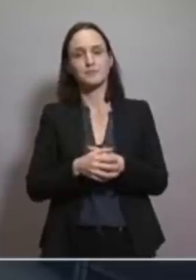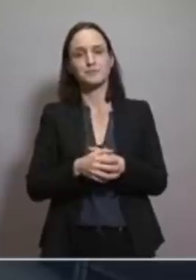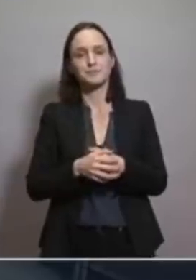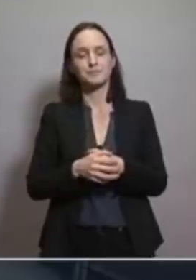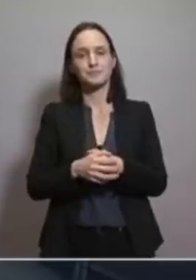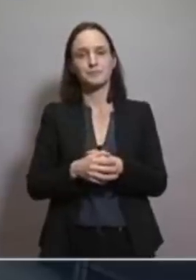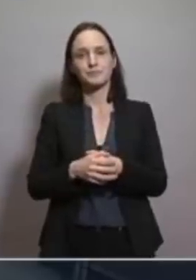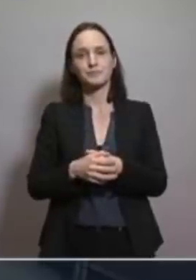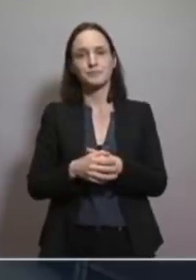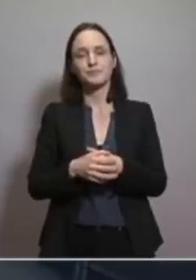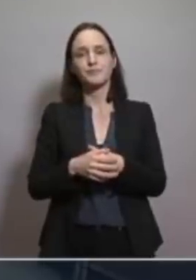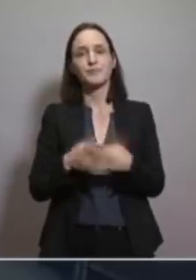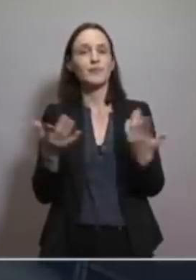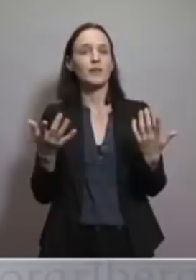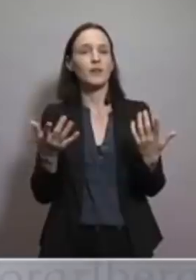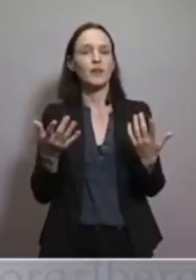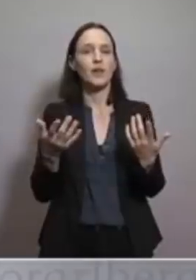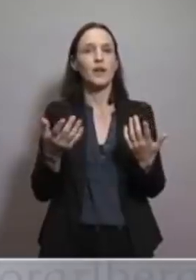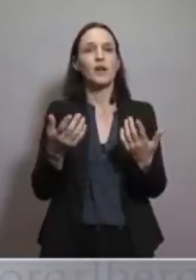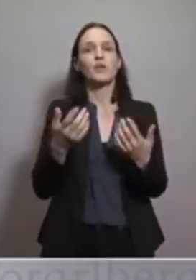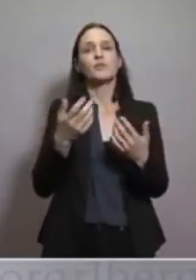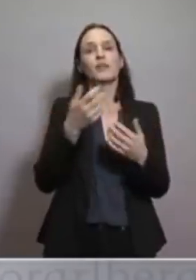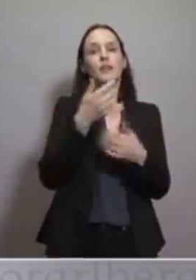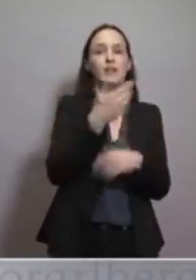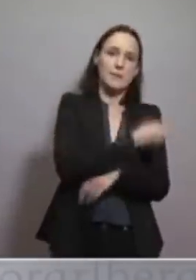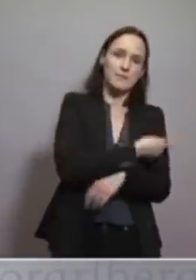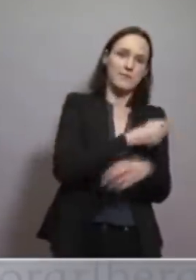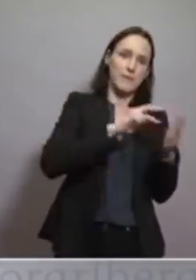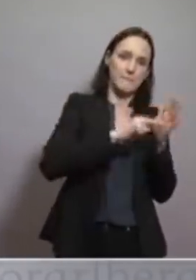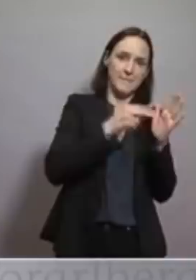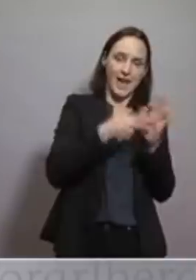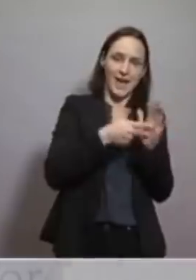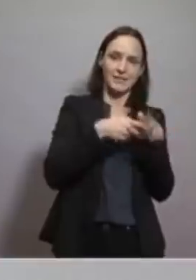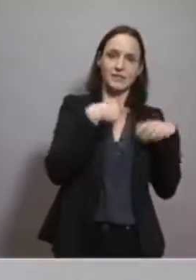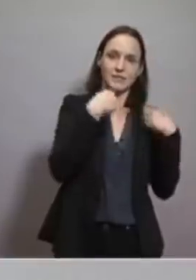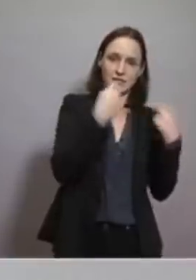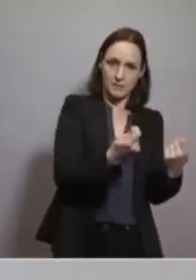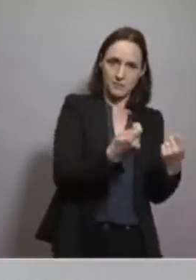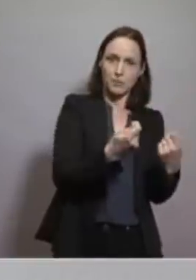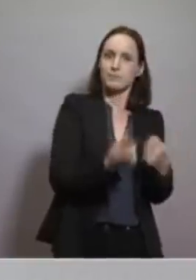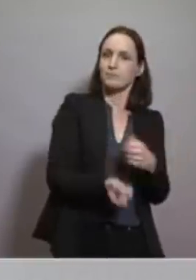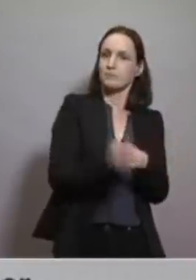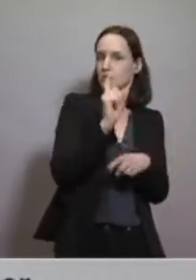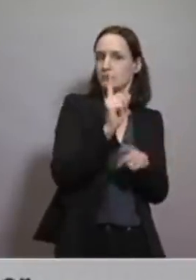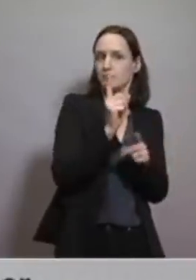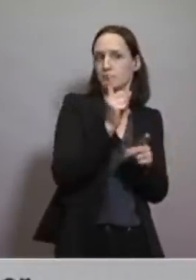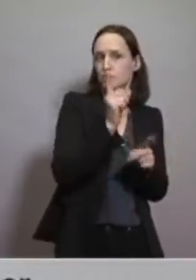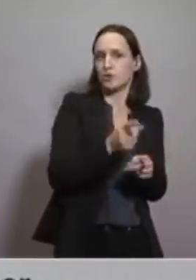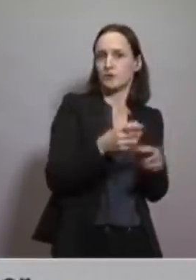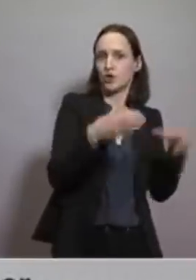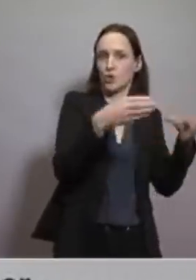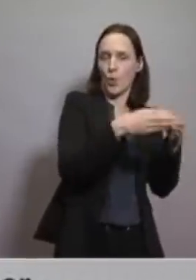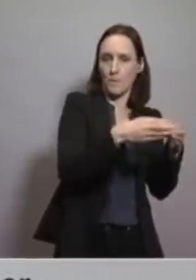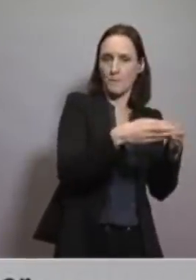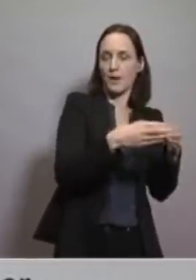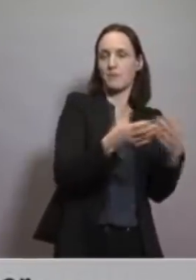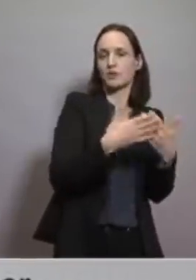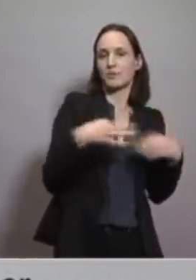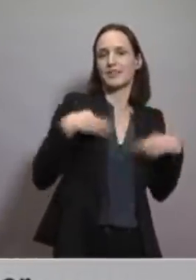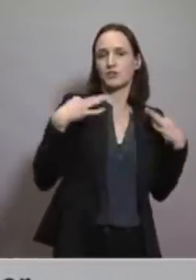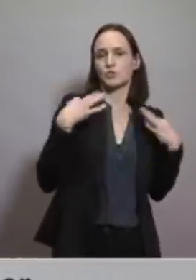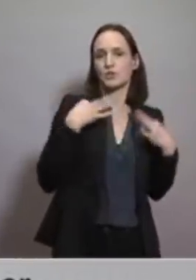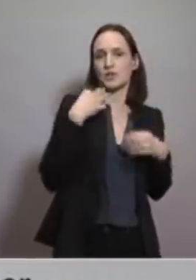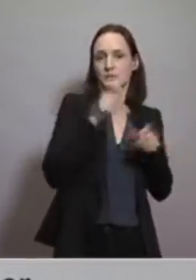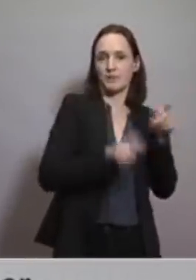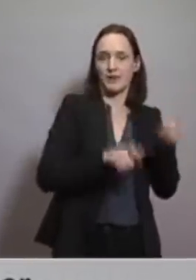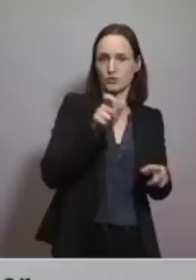dass wir reden auf der einen Seite vom Impfplan, wo in der ersten Kategorie eine bestimmte Gruppe vorgesehen ist. Das ist das Gesundheitspersonal, das gesamte,